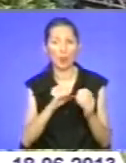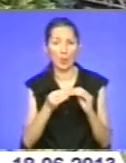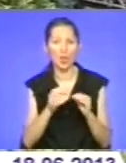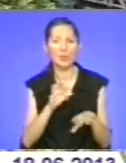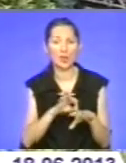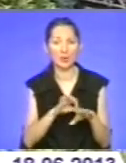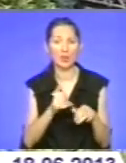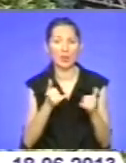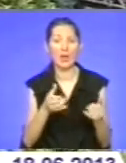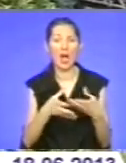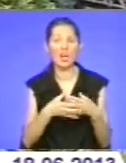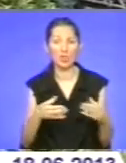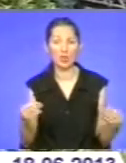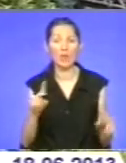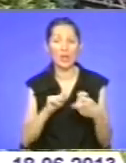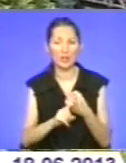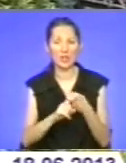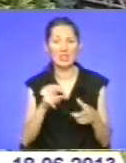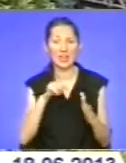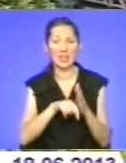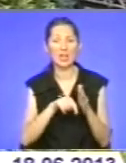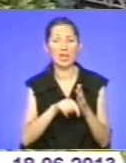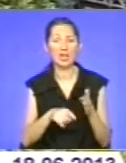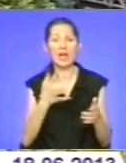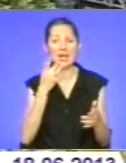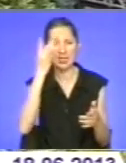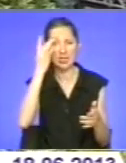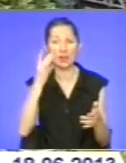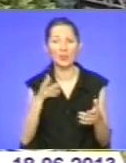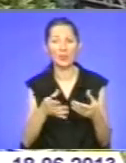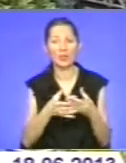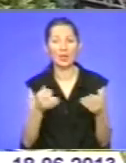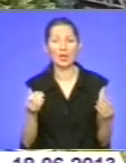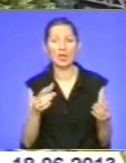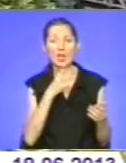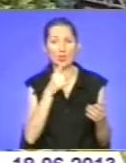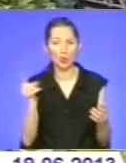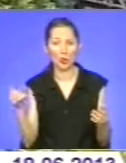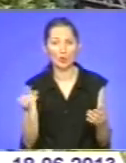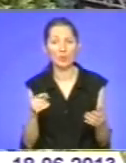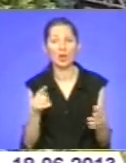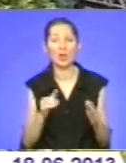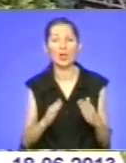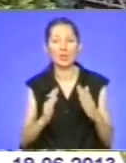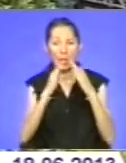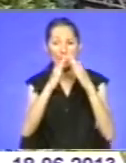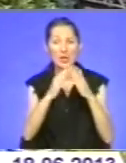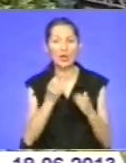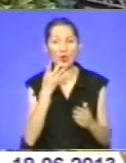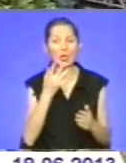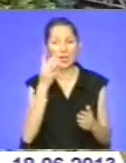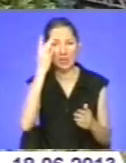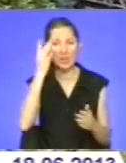характерна літньо-осіння сезонність, тобто якраз пік захворюваності припадає на літній місяці, коли створюються сприятливі умови для зберігання